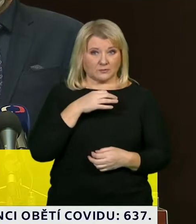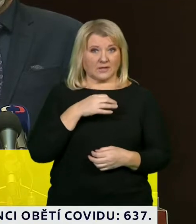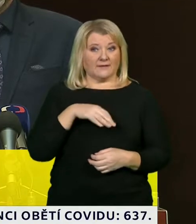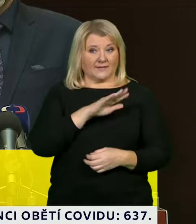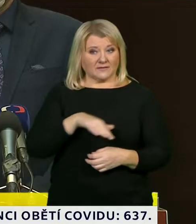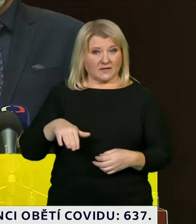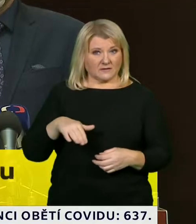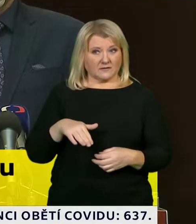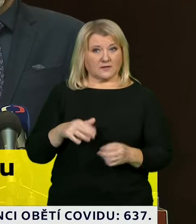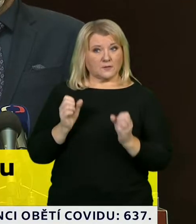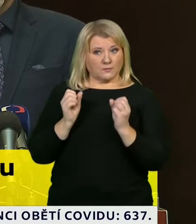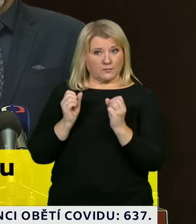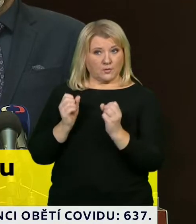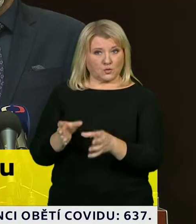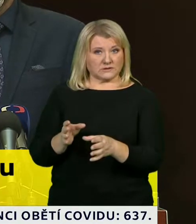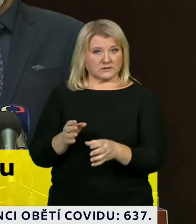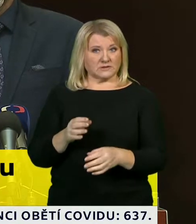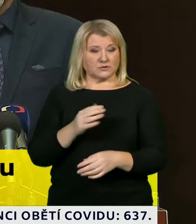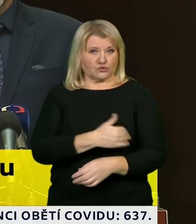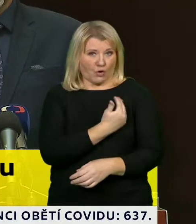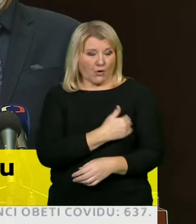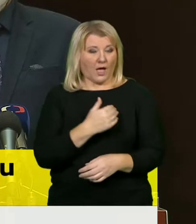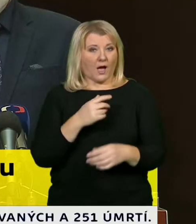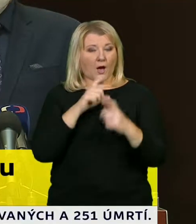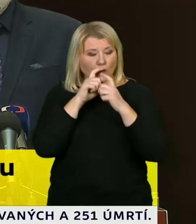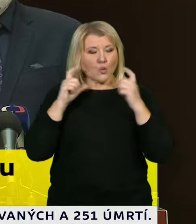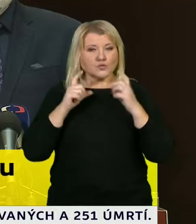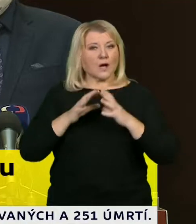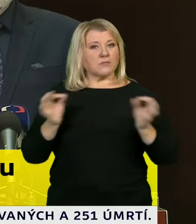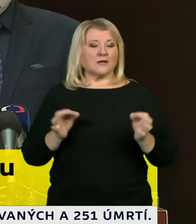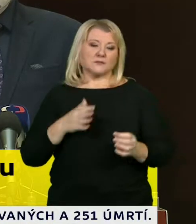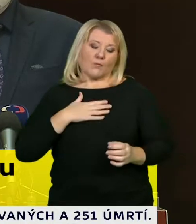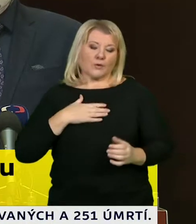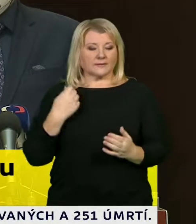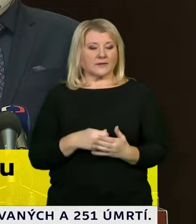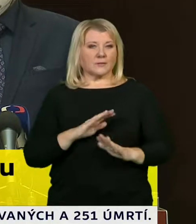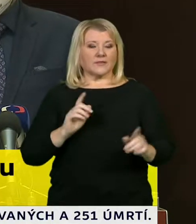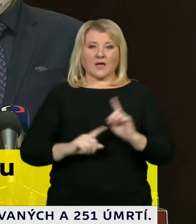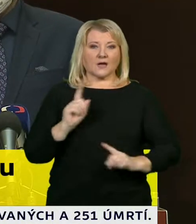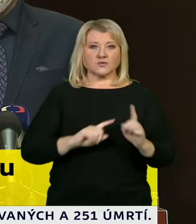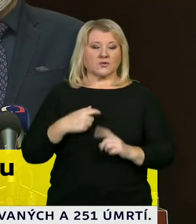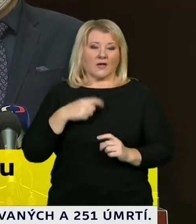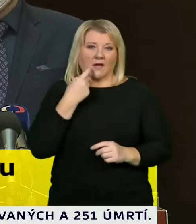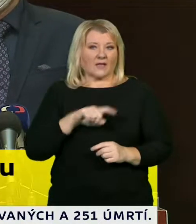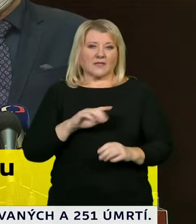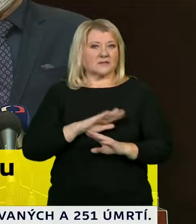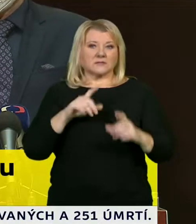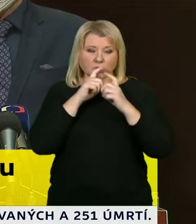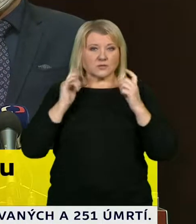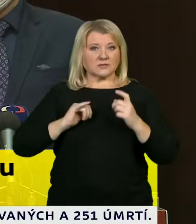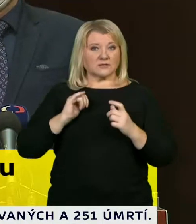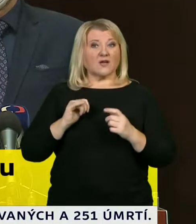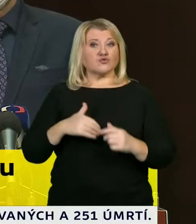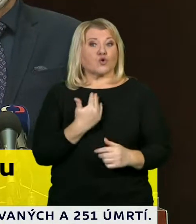roušky, ale záměr ne ze zdravotního důvodu, zkrátka z přesvědčení, a podle výzkumu je takových lidí v populaci asi 10%, tak jak přesně by